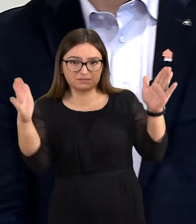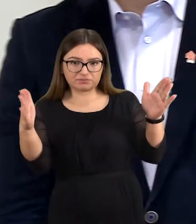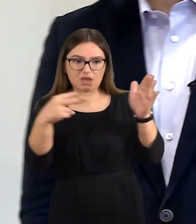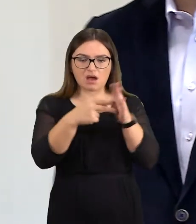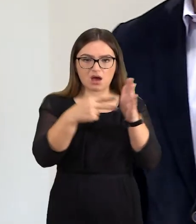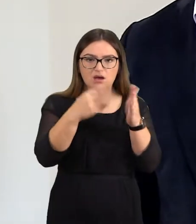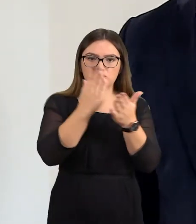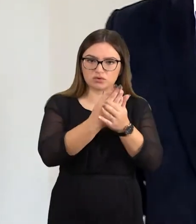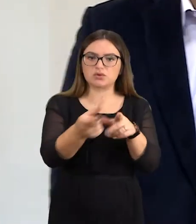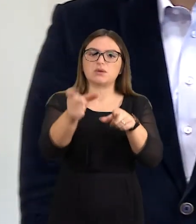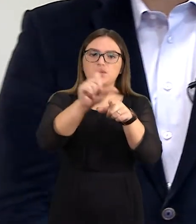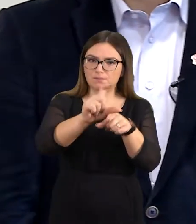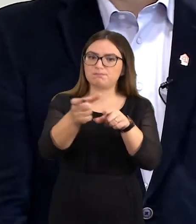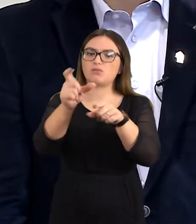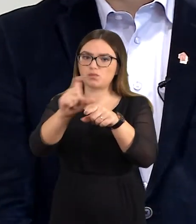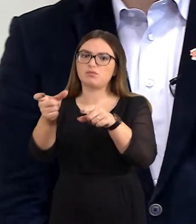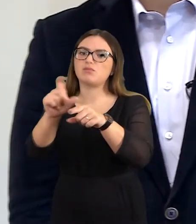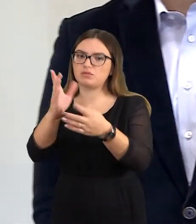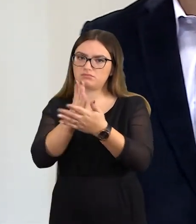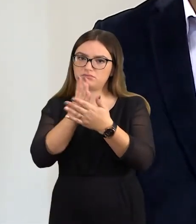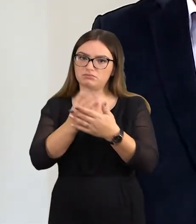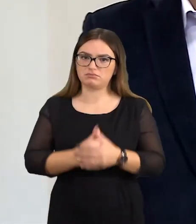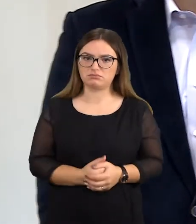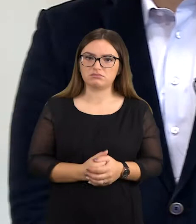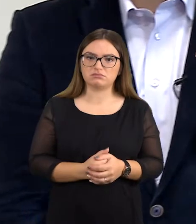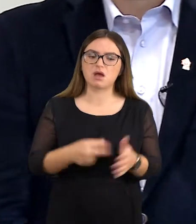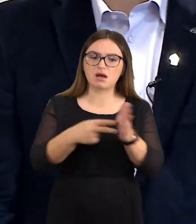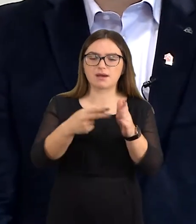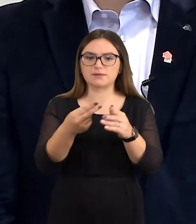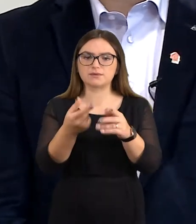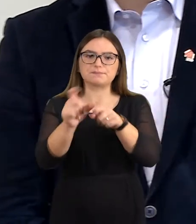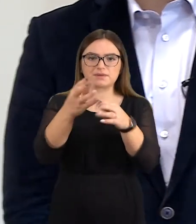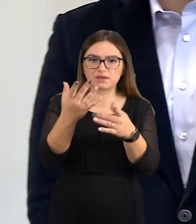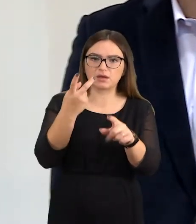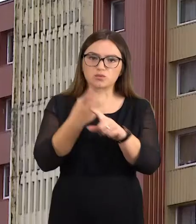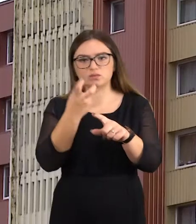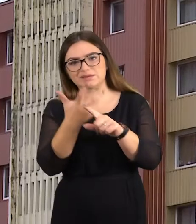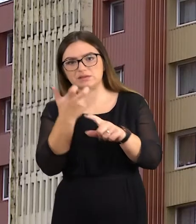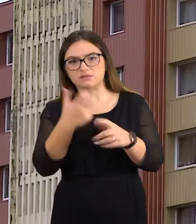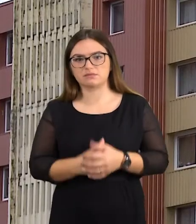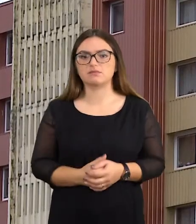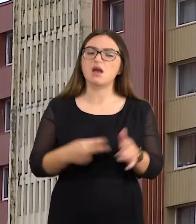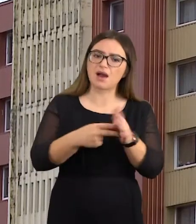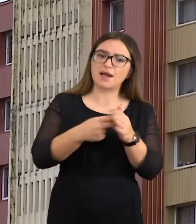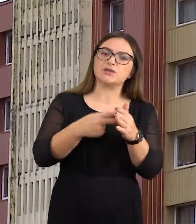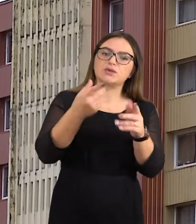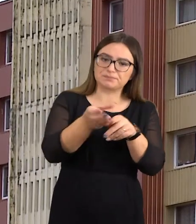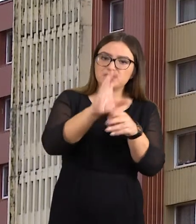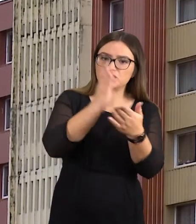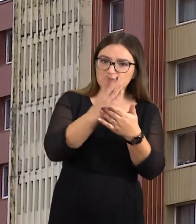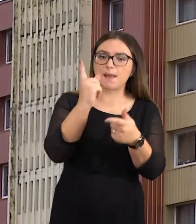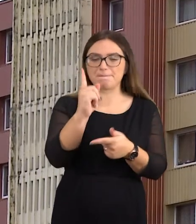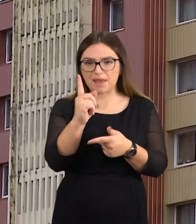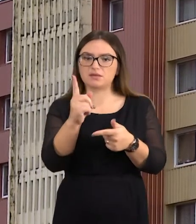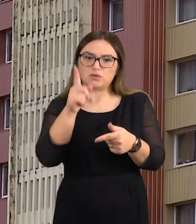kainos pakilo nuomos, sakyčiau, na, nuo dviejų netgi iki trijų kartų. Nors kainos ir išaugusios, tačiau nuomos